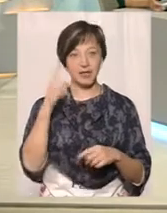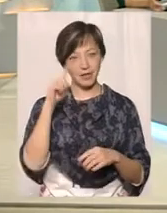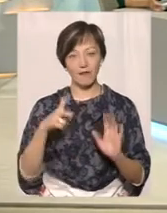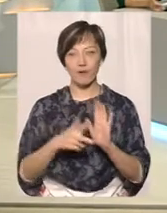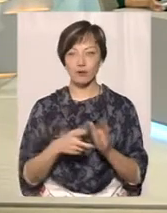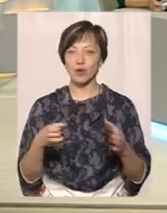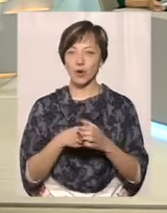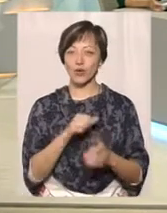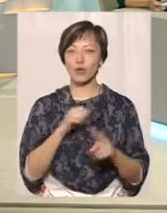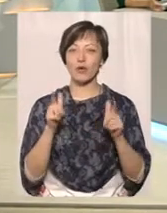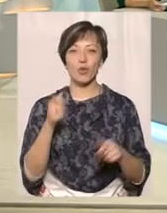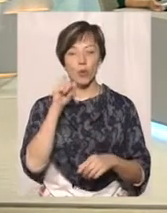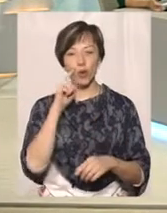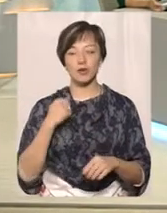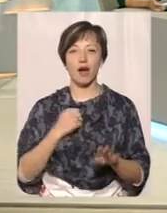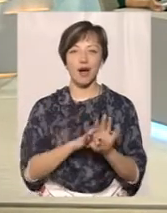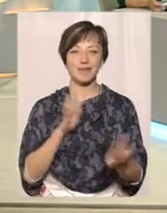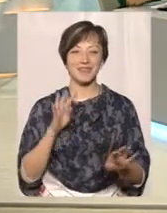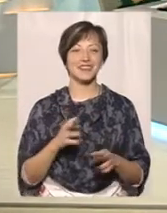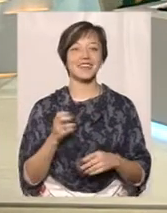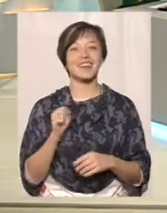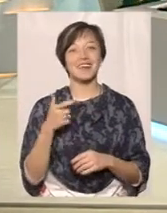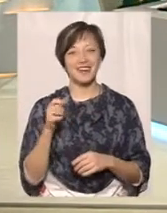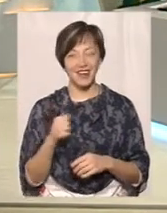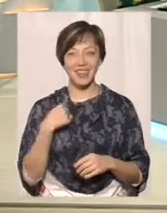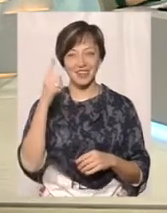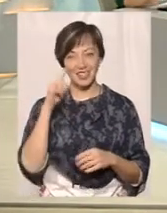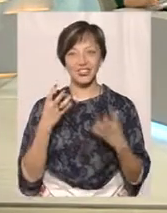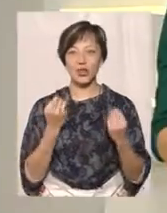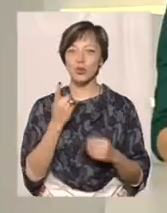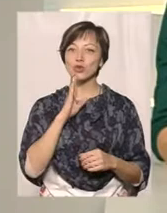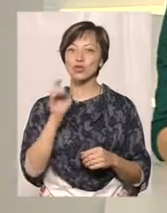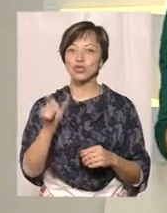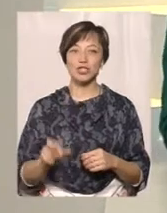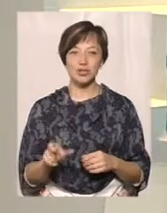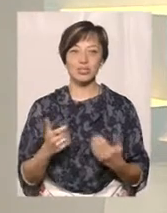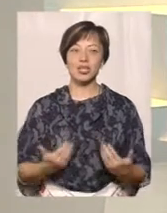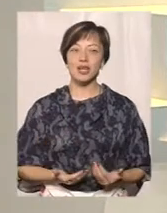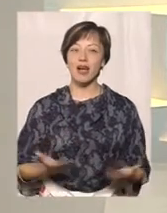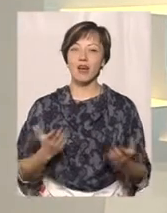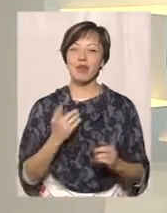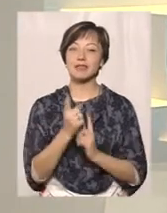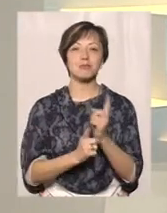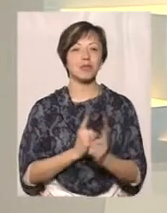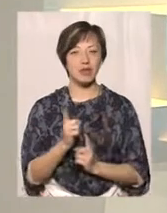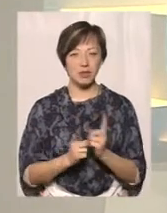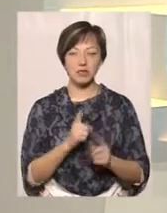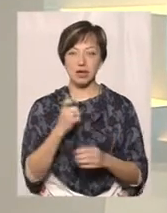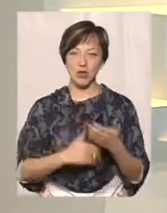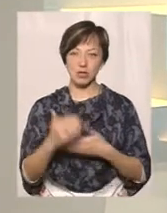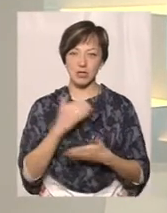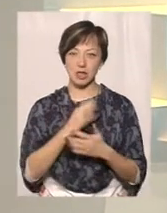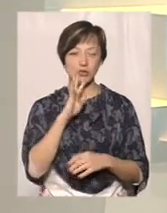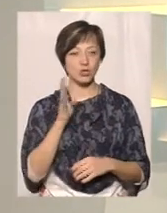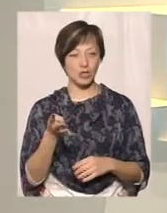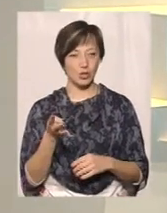в 8-м батальоні добровольчої української армії. Ага. А я знаю в цій одну жінку. Життя, якої кардинально змінилися за останні